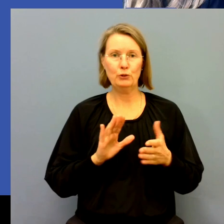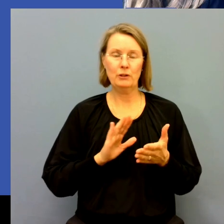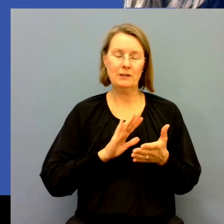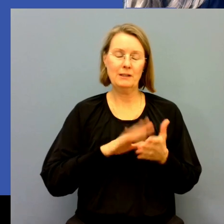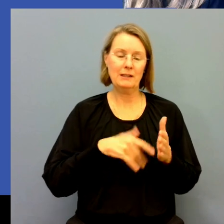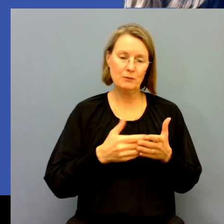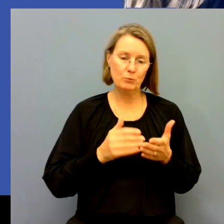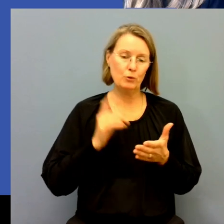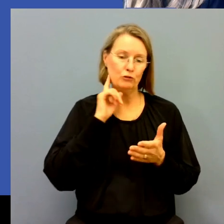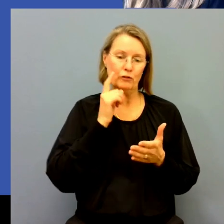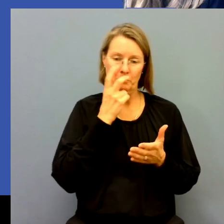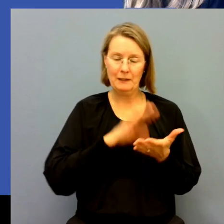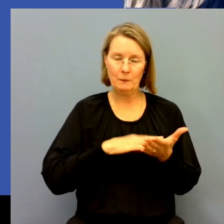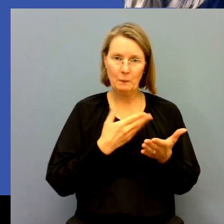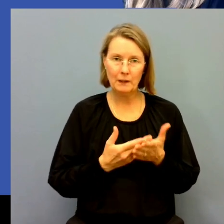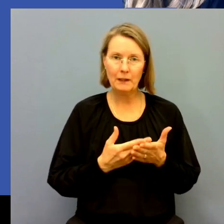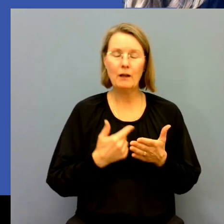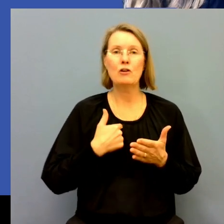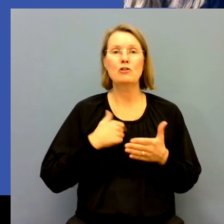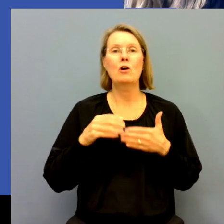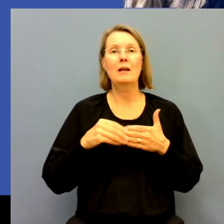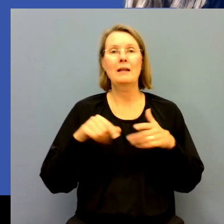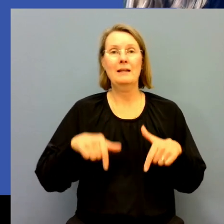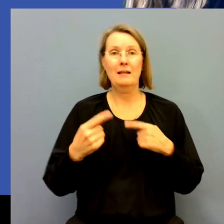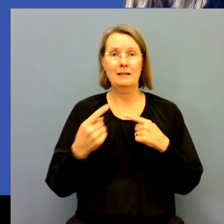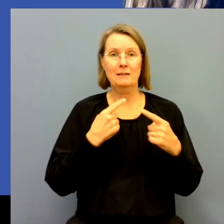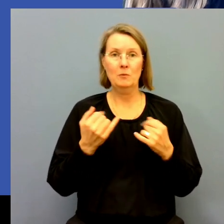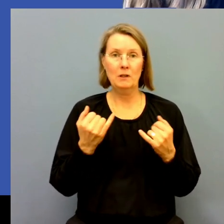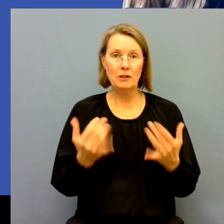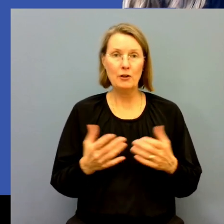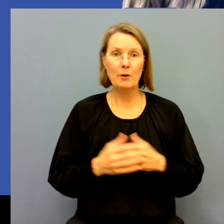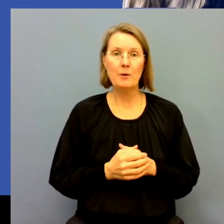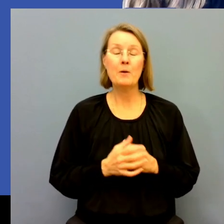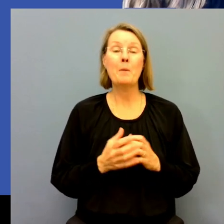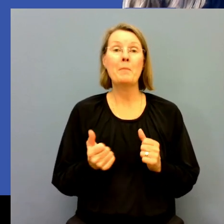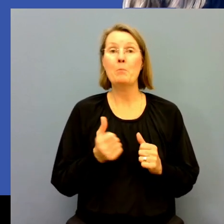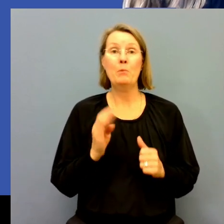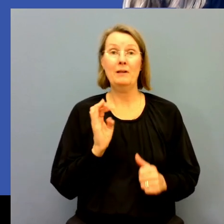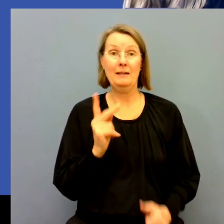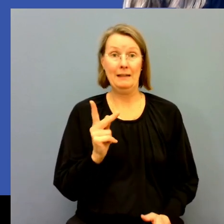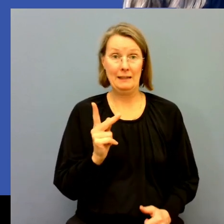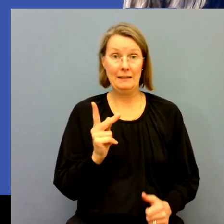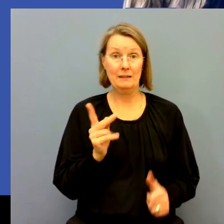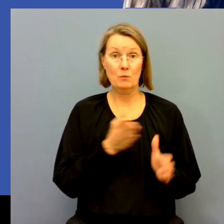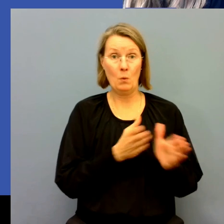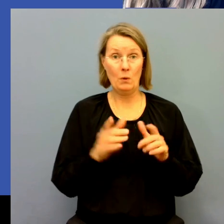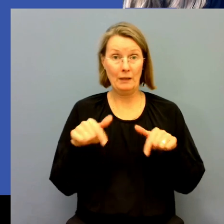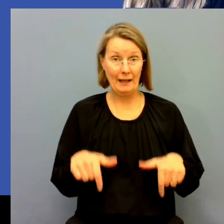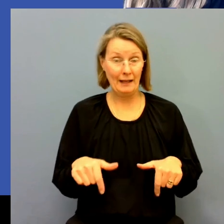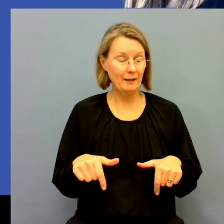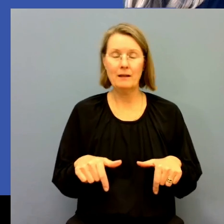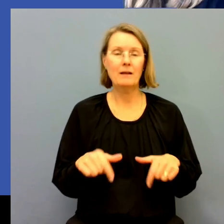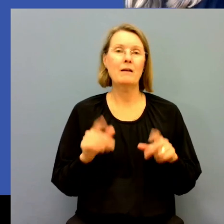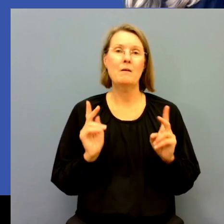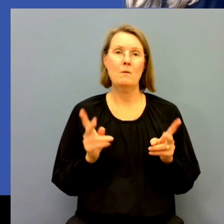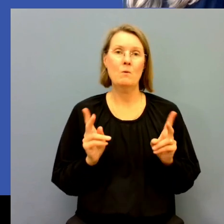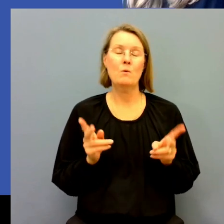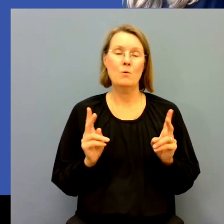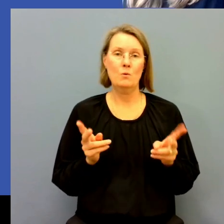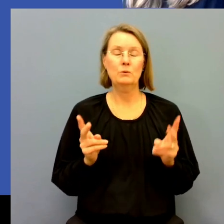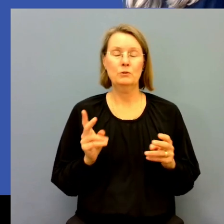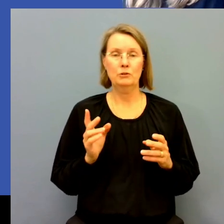dövling tolkar. Och jag kommer att hålla i det här samtalet idag. Men det är inte bara DIK som är arrangörer utan